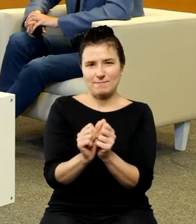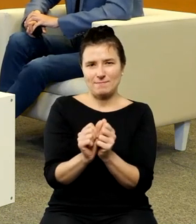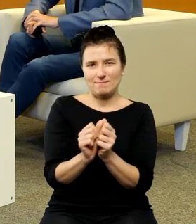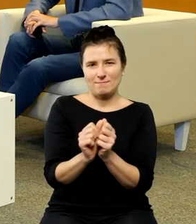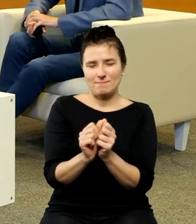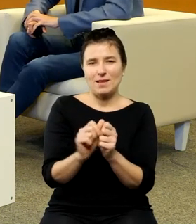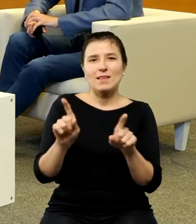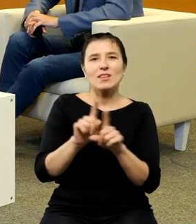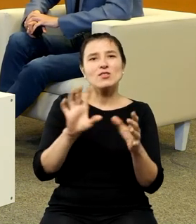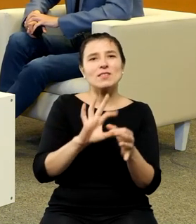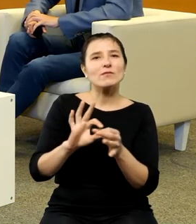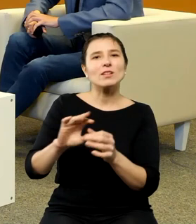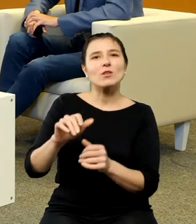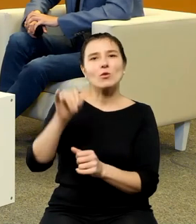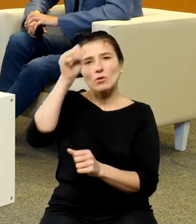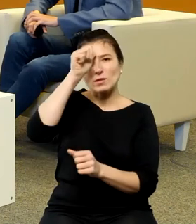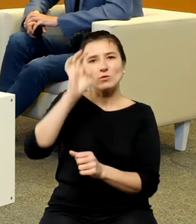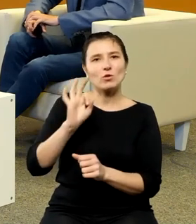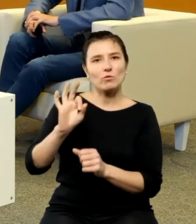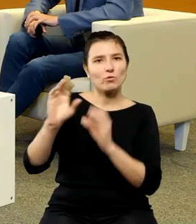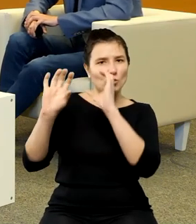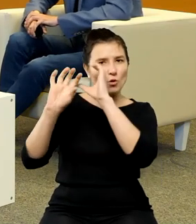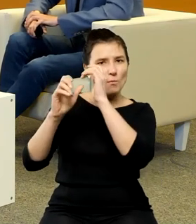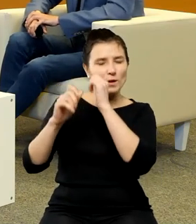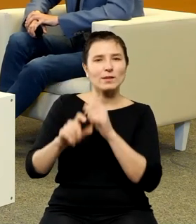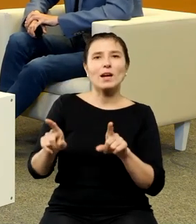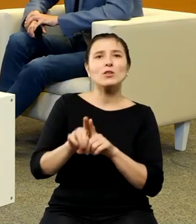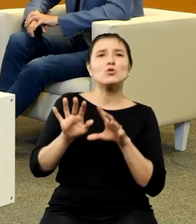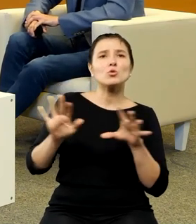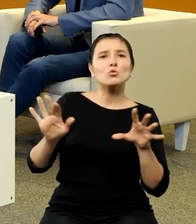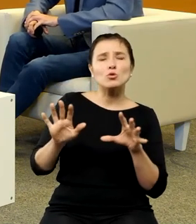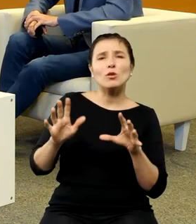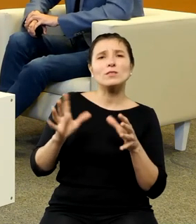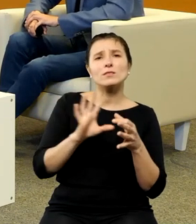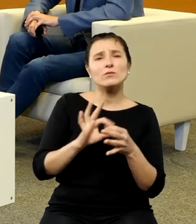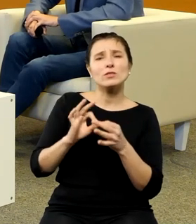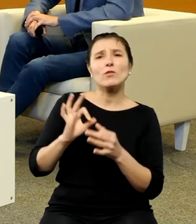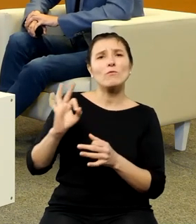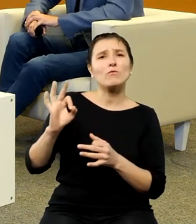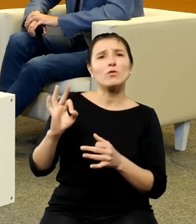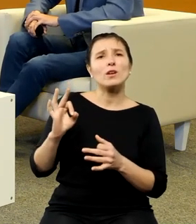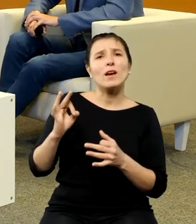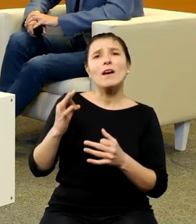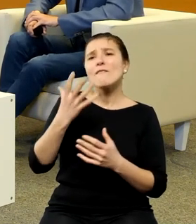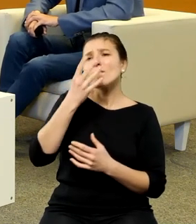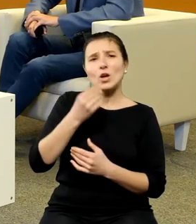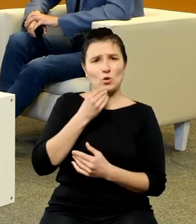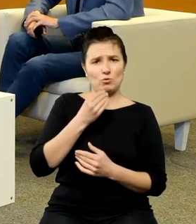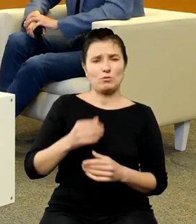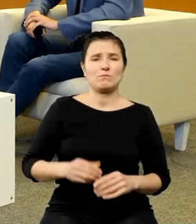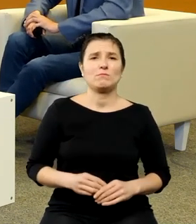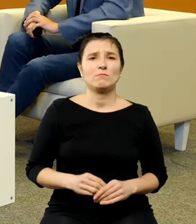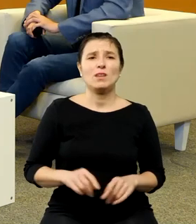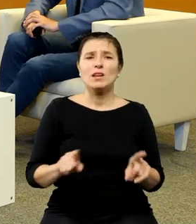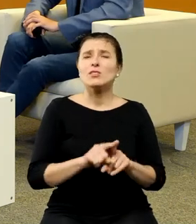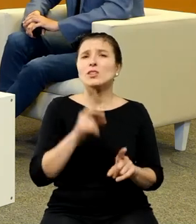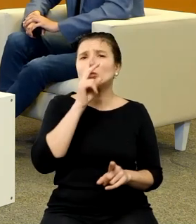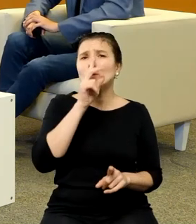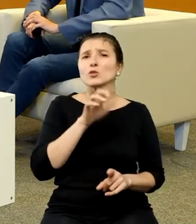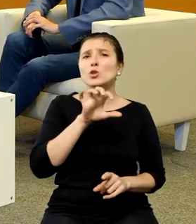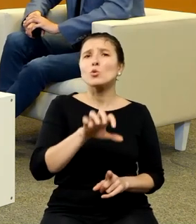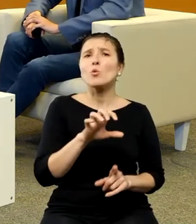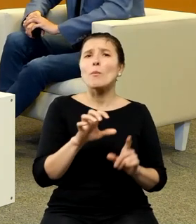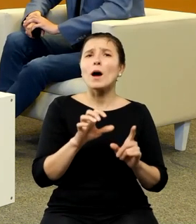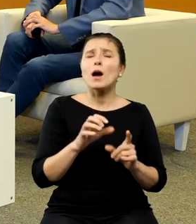bardzo dużo odnosi się do właśnie do jego fizyczności tak samo jeśli Państwo zobaczą w kulturze popularnej jeżeli